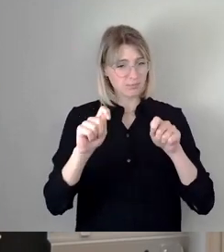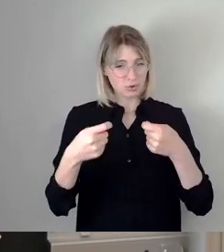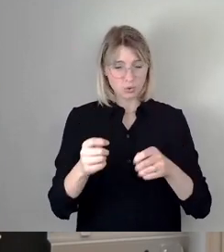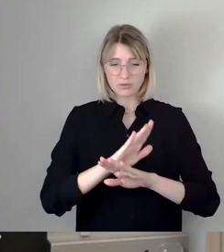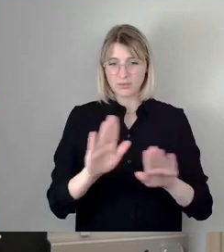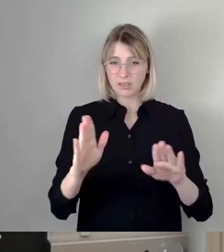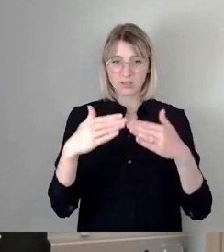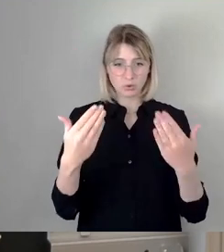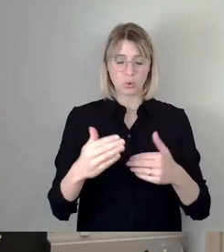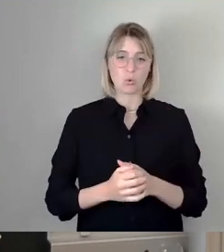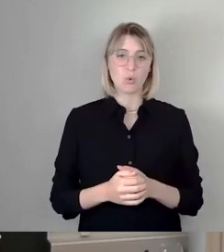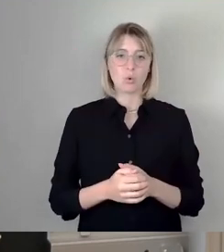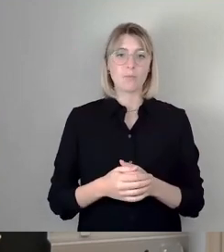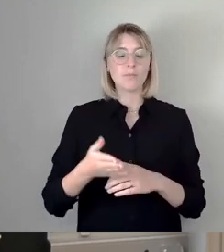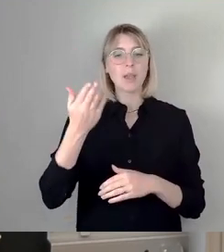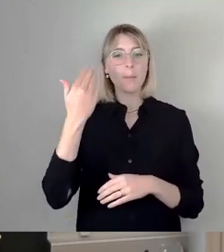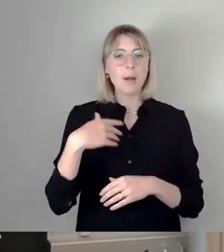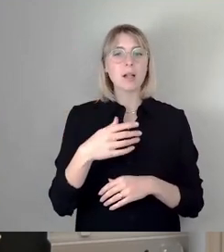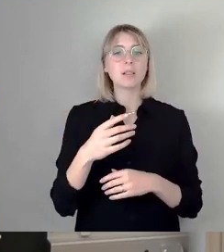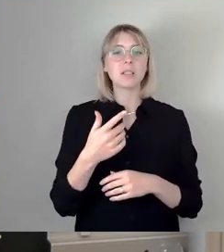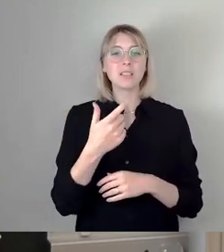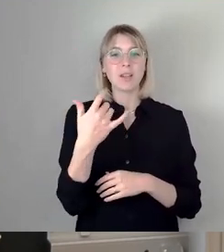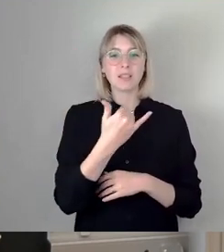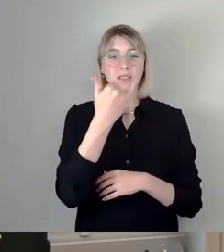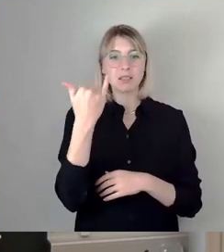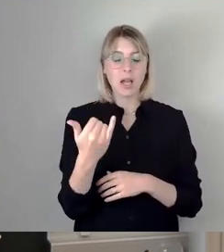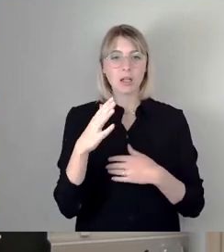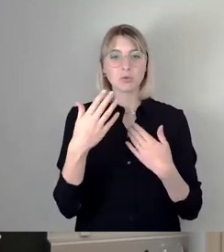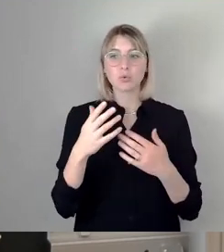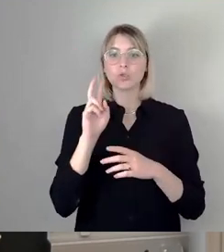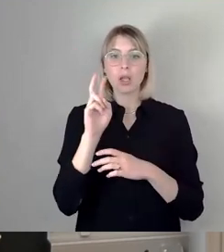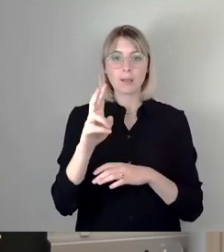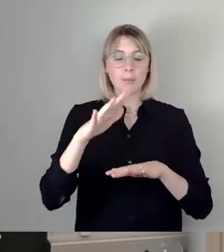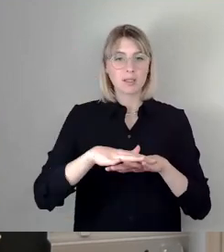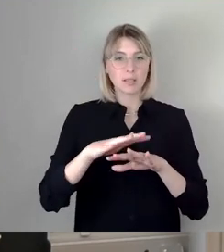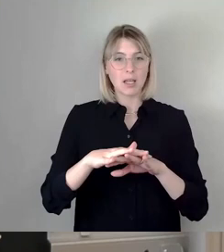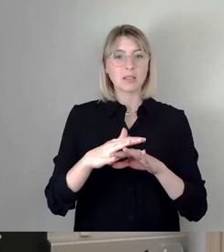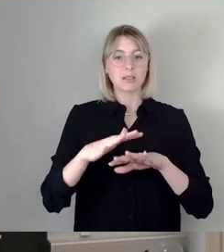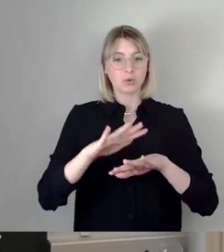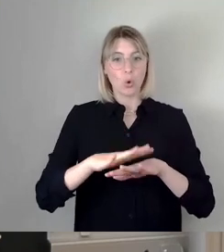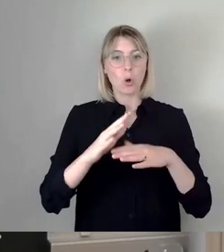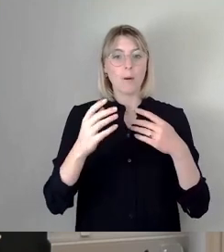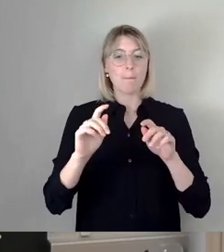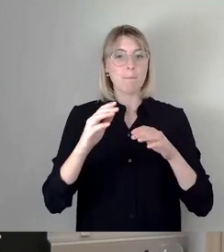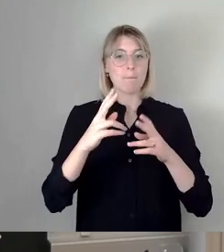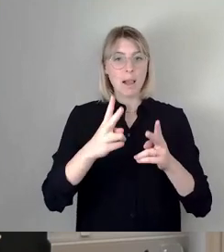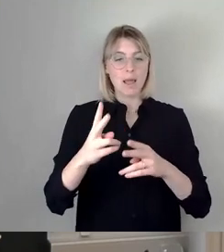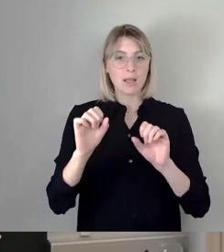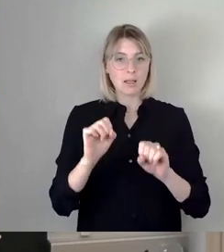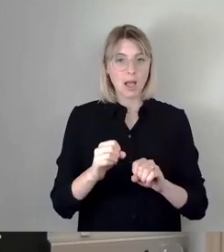in 20 Jahren die gesamte Stadt mit einem dichten Straßenbahnnetz, wesentlich dichter als heute zu belegen. Man fragt sich, wie die das gemacht haben.